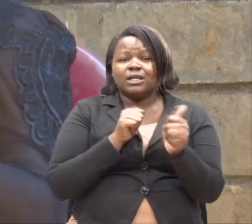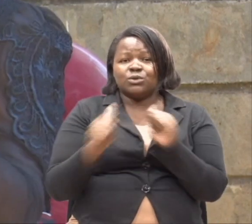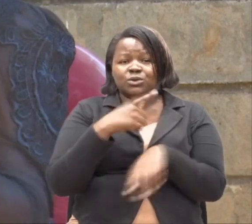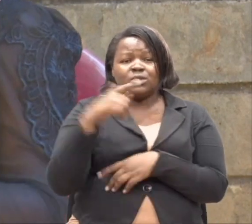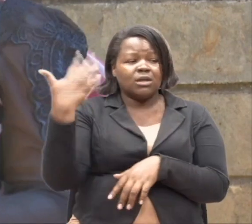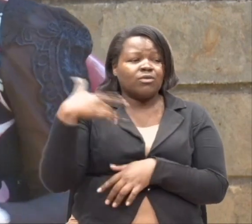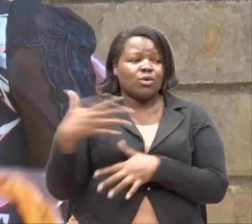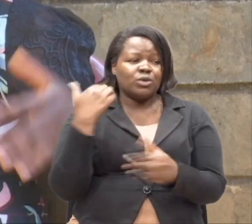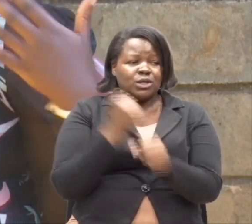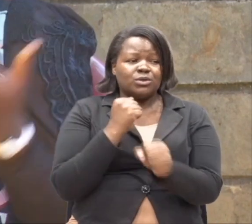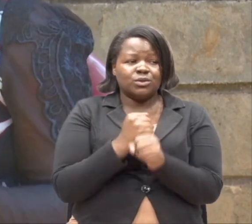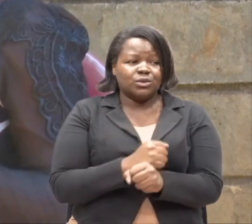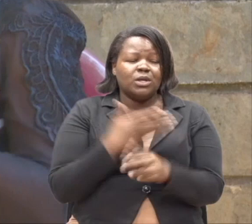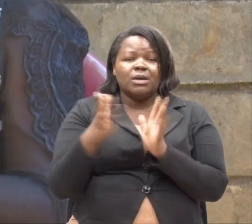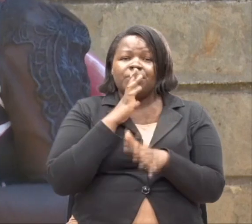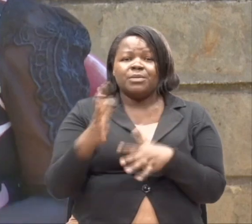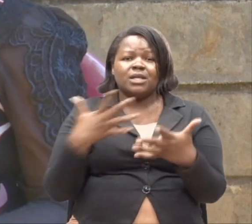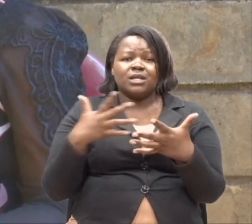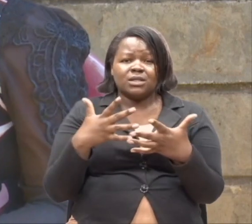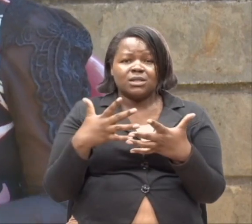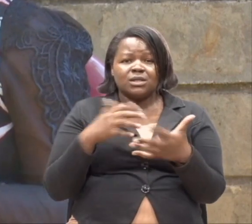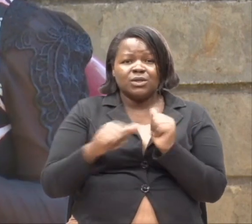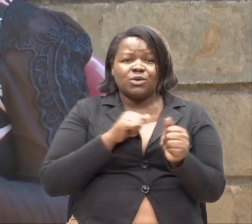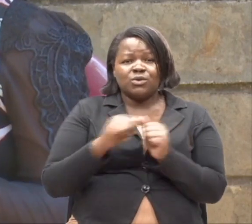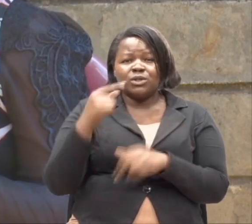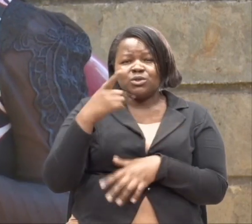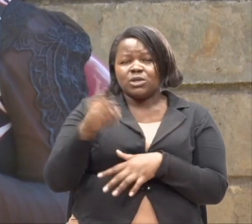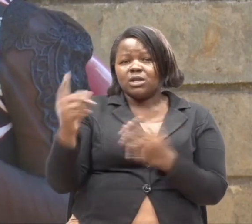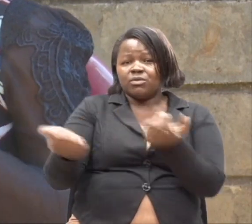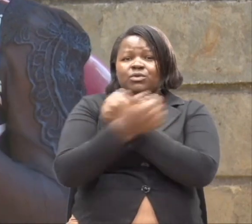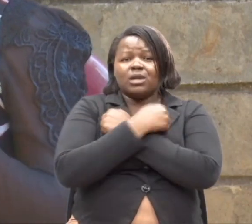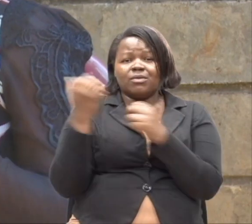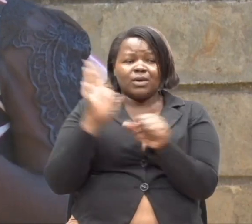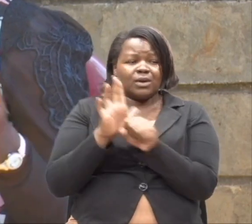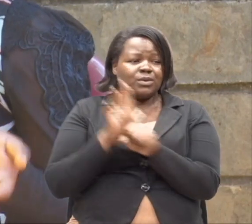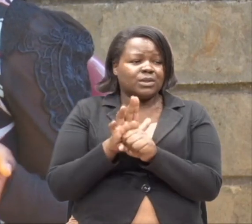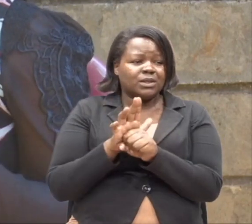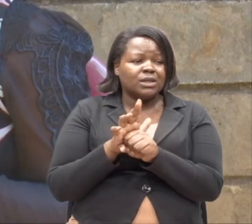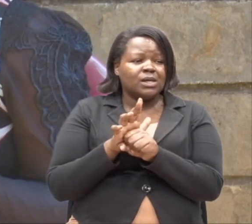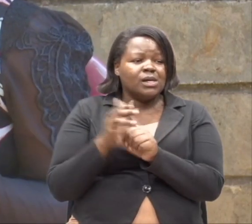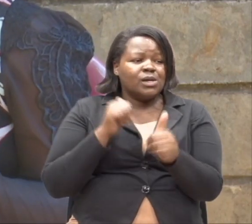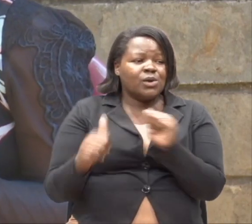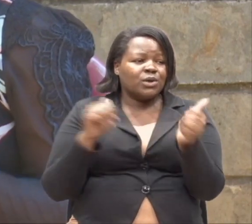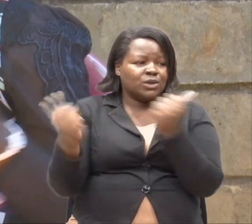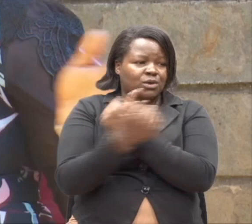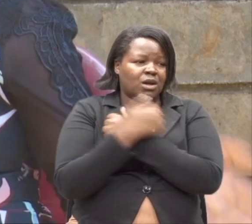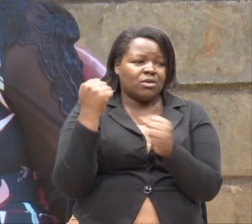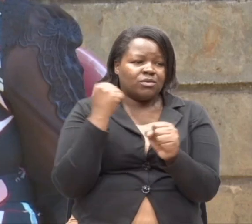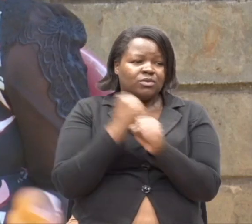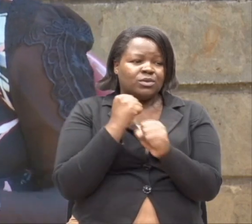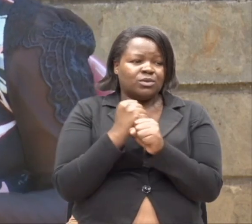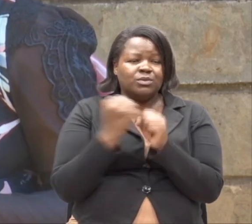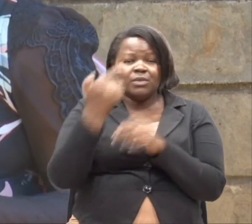umekizoya kufanya. Ani nikitu chamazoya kwako. Yuhobi. Kuna hile ambacho unapenda sana kufanya. Masipa